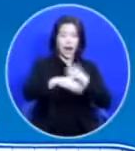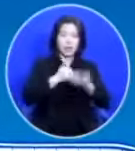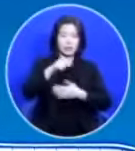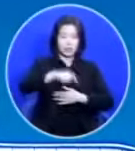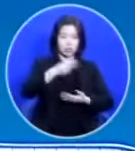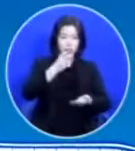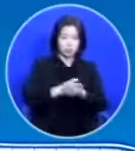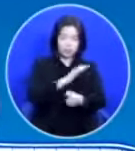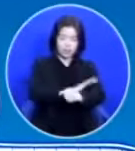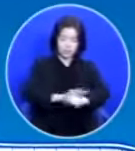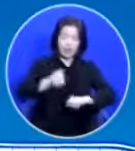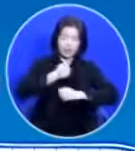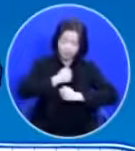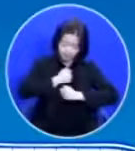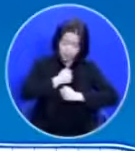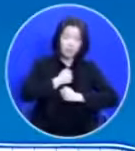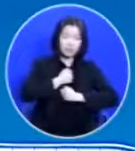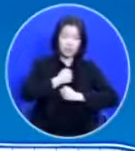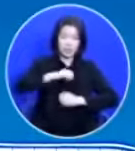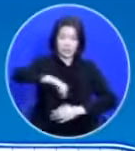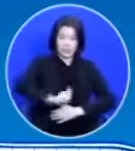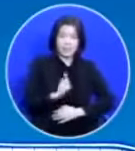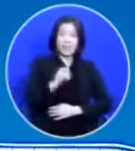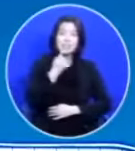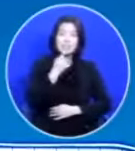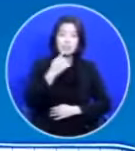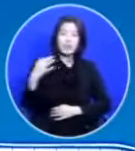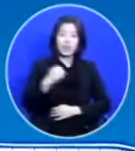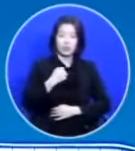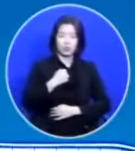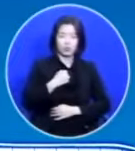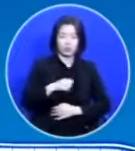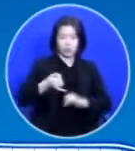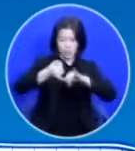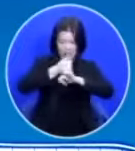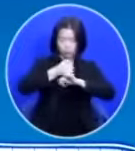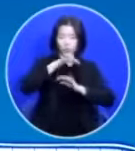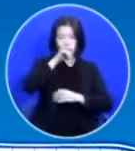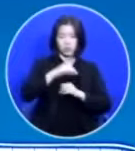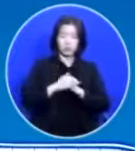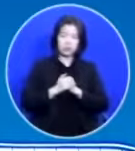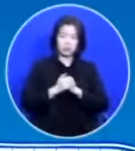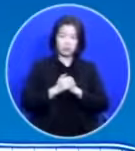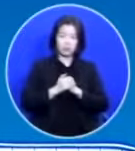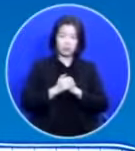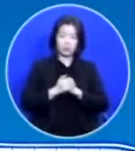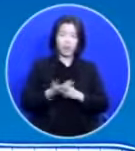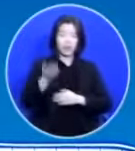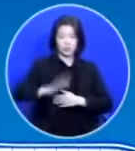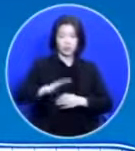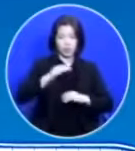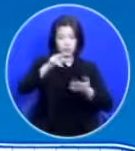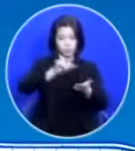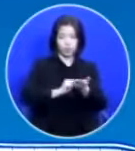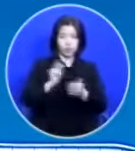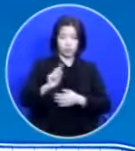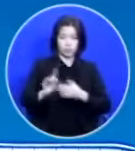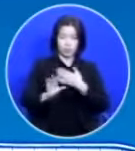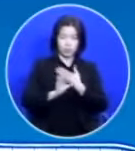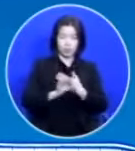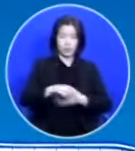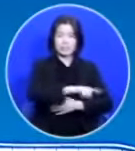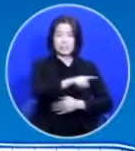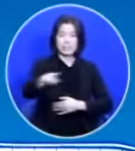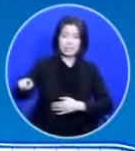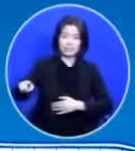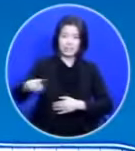지키겠습니다 라고 자기들 입으로 약속했습니다 그런데 문제는 그들이